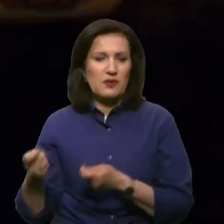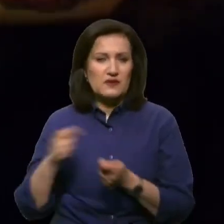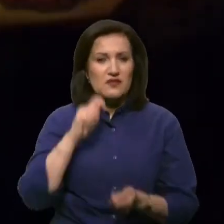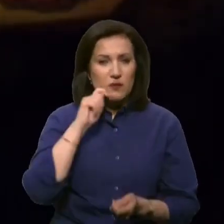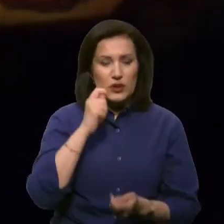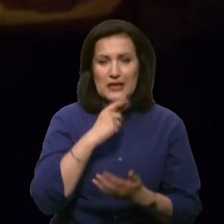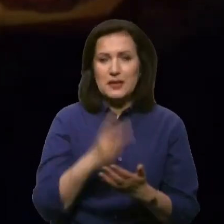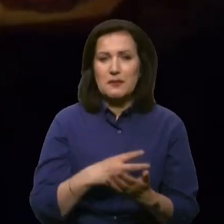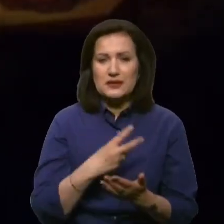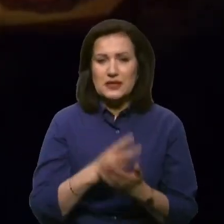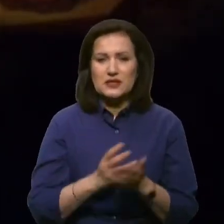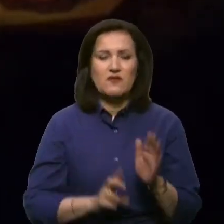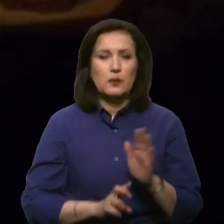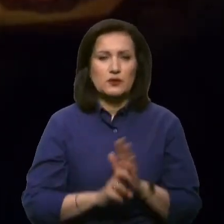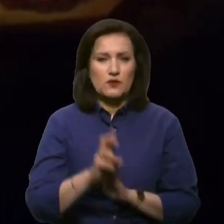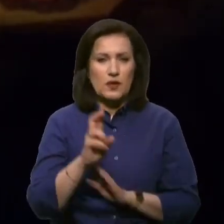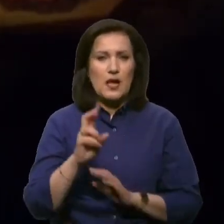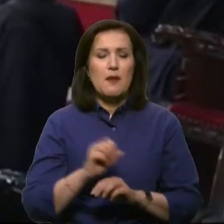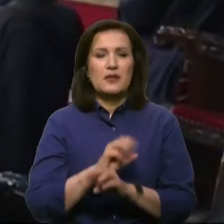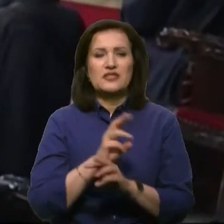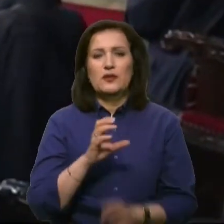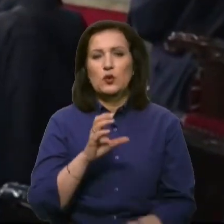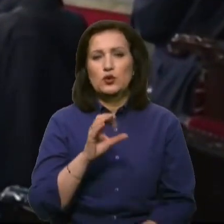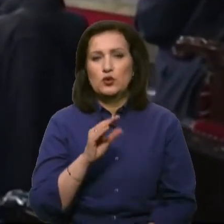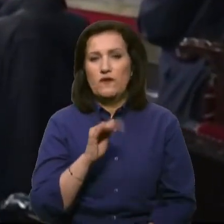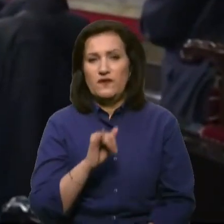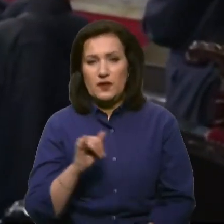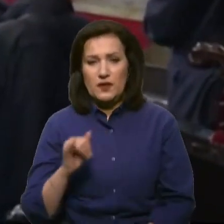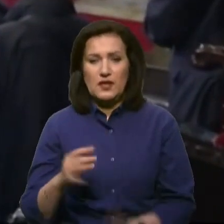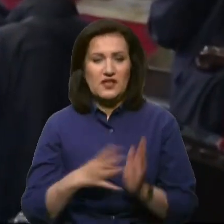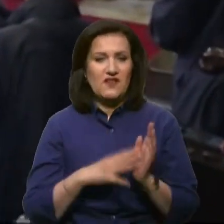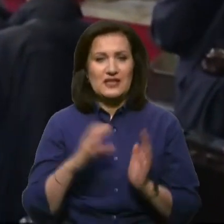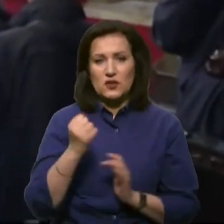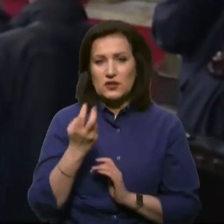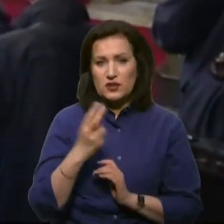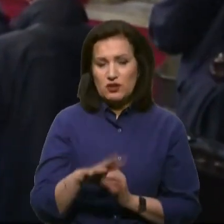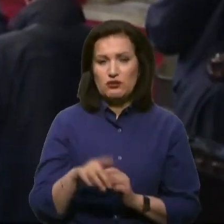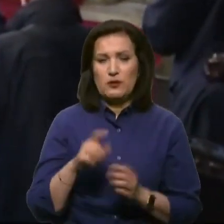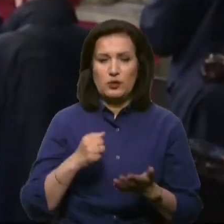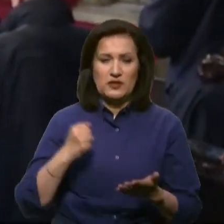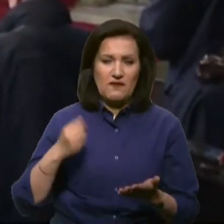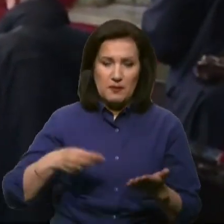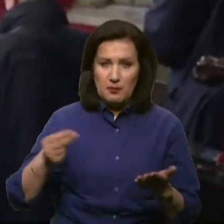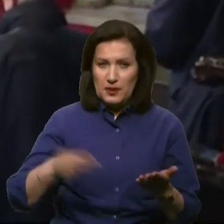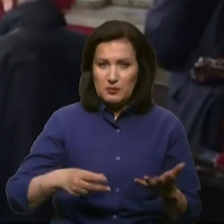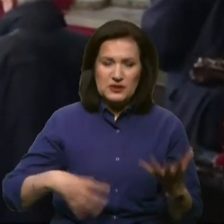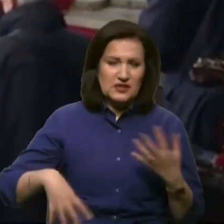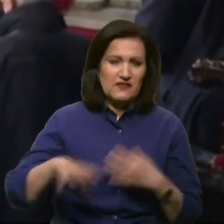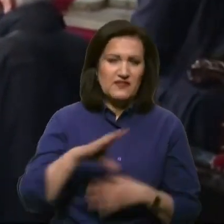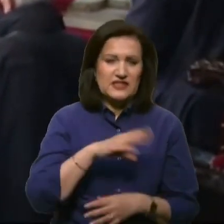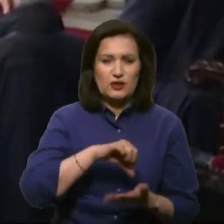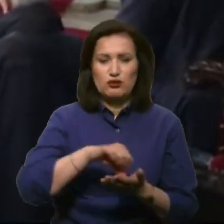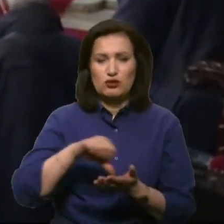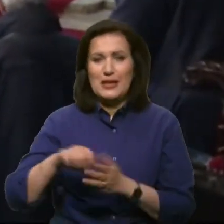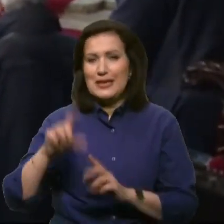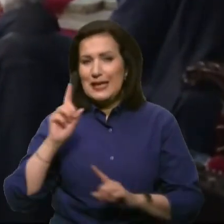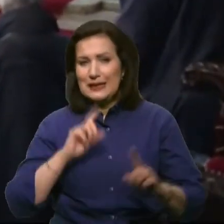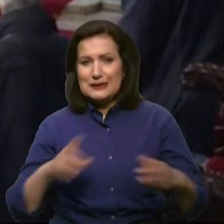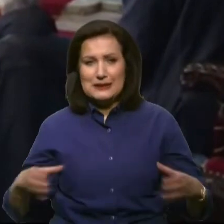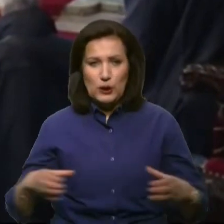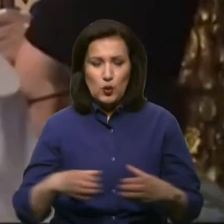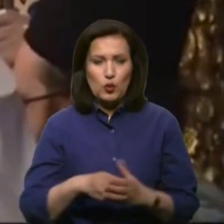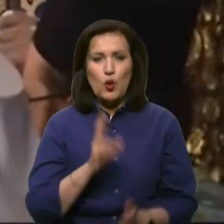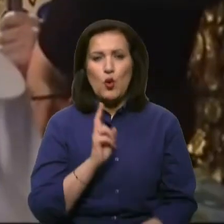демонстрації у соборі Святої Софії. 9 січня на томосі поставили підписи усі члени синоду